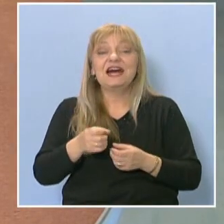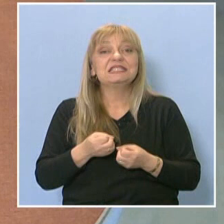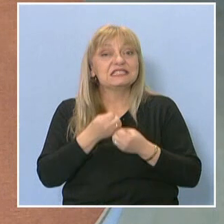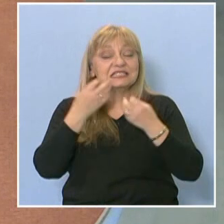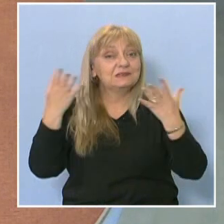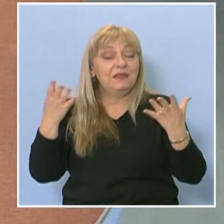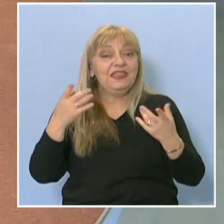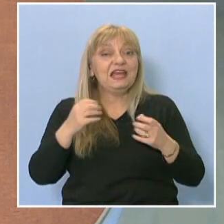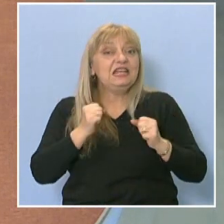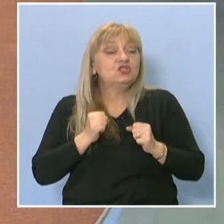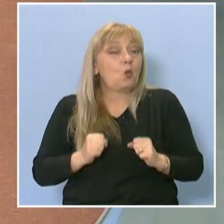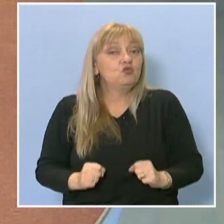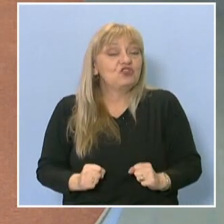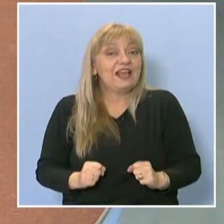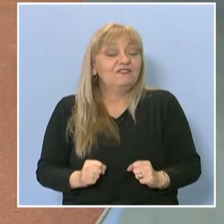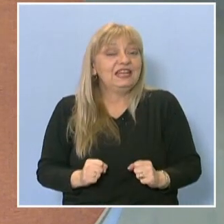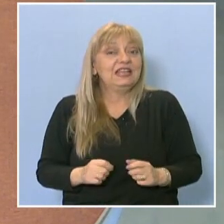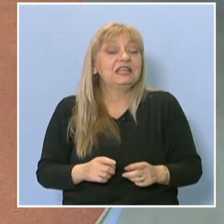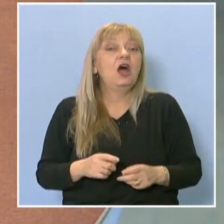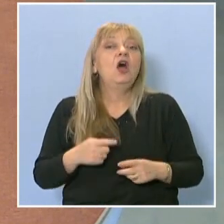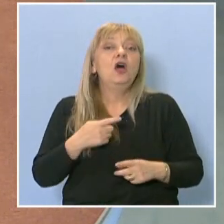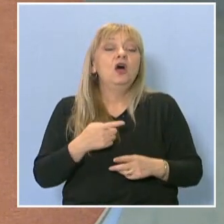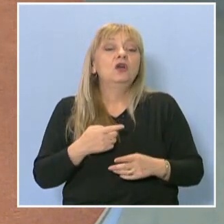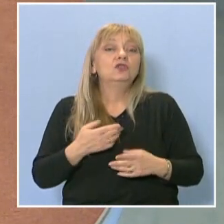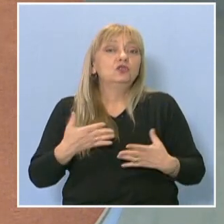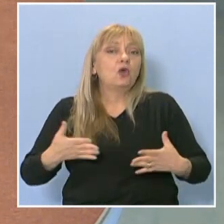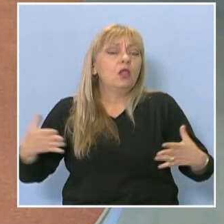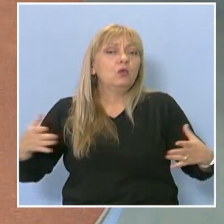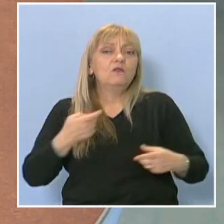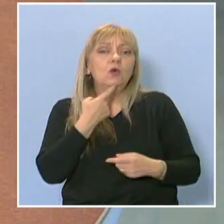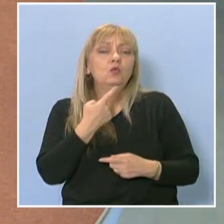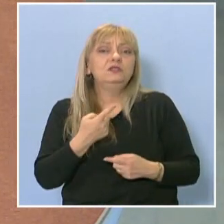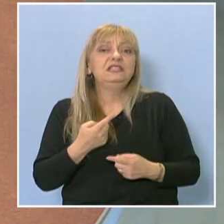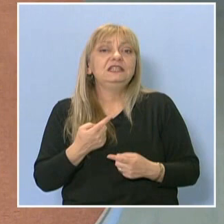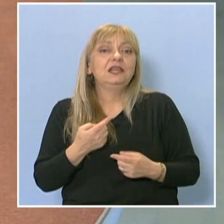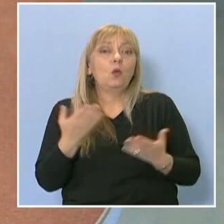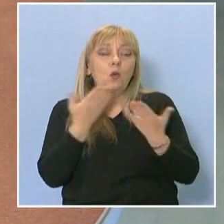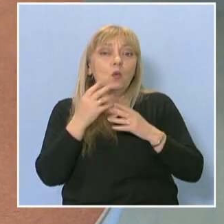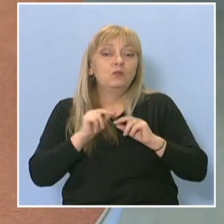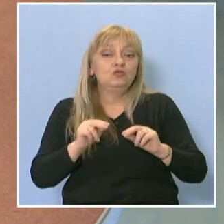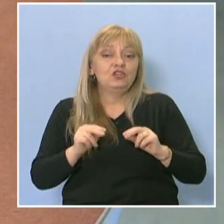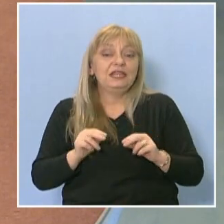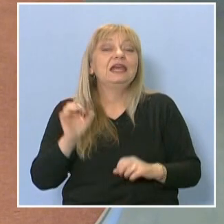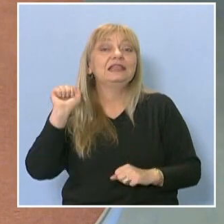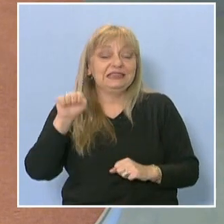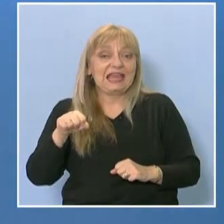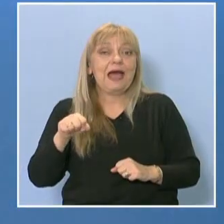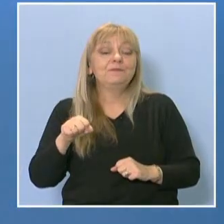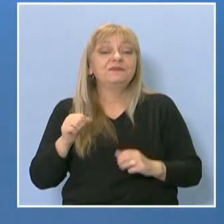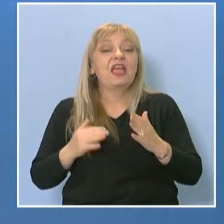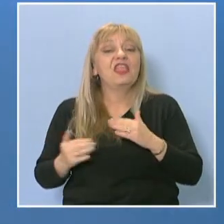ли се очакванията вече след толкова години обучение в Събодния университет? Абсолютно се сбъднаха. Дори се